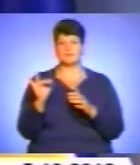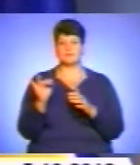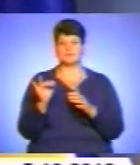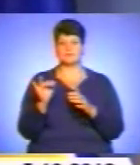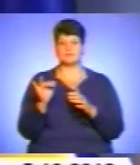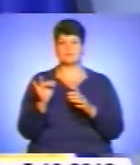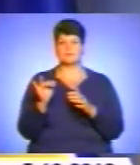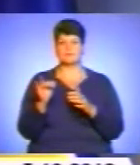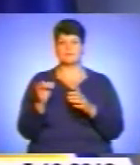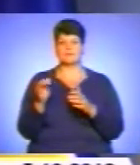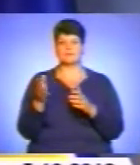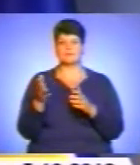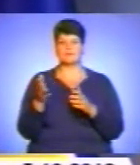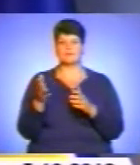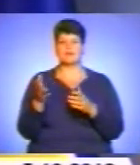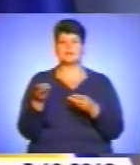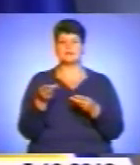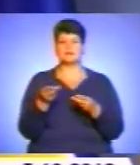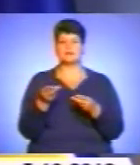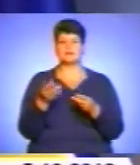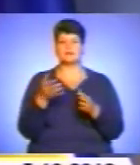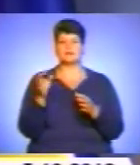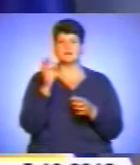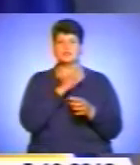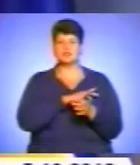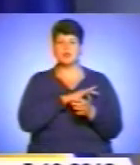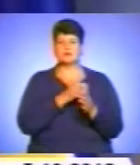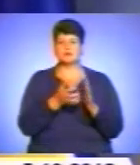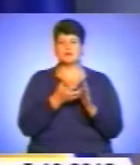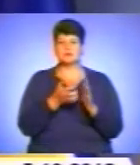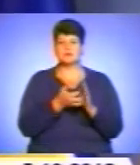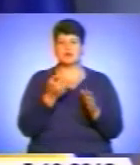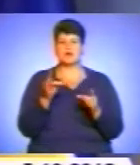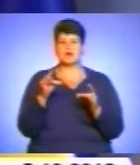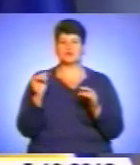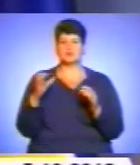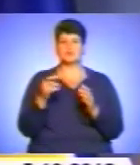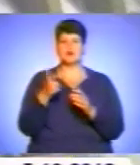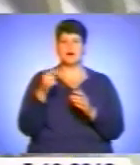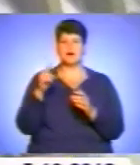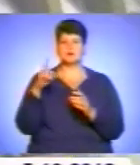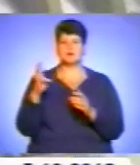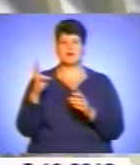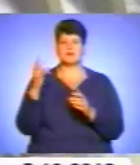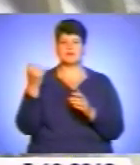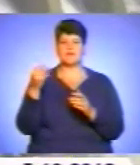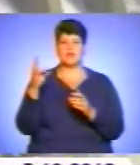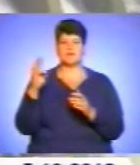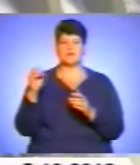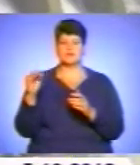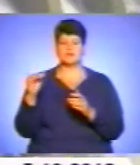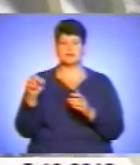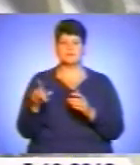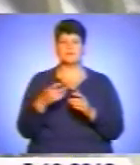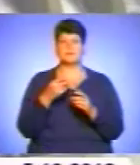ресурси газа, нефти. Президент не оминув і